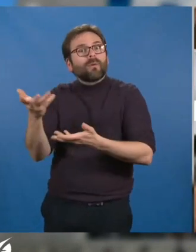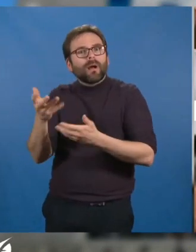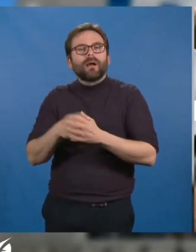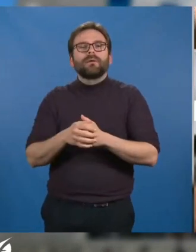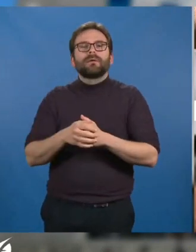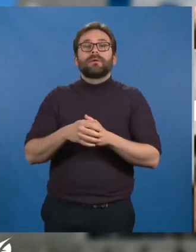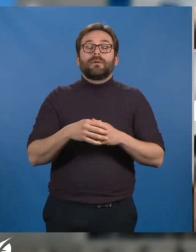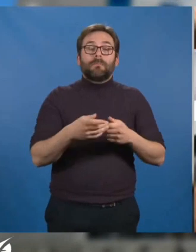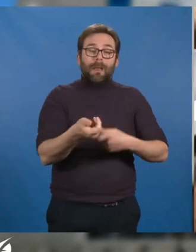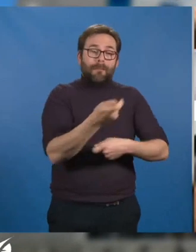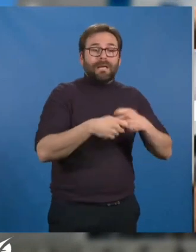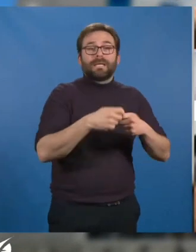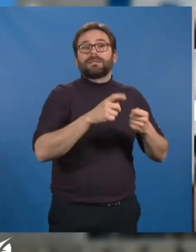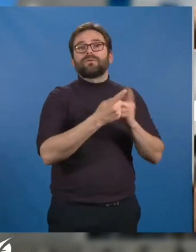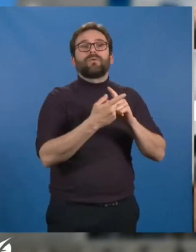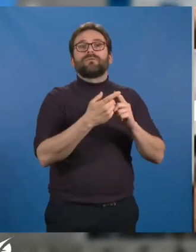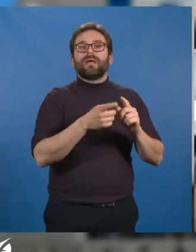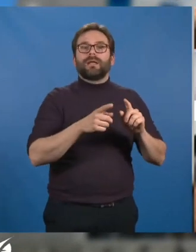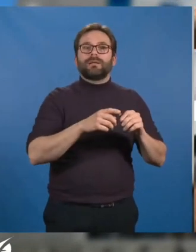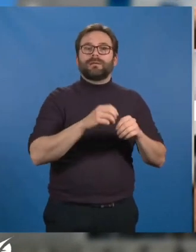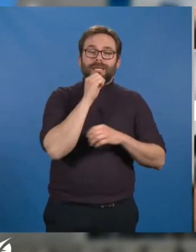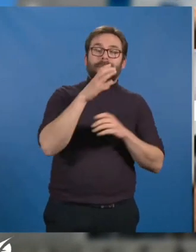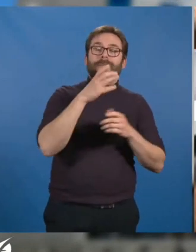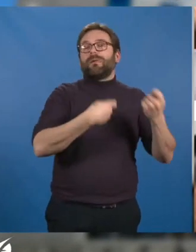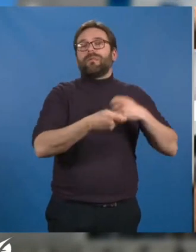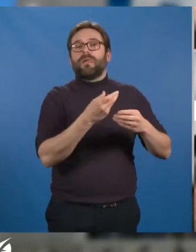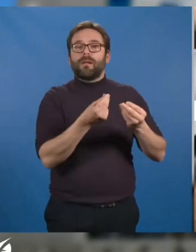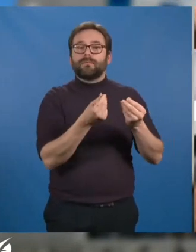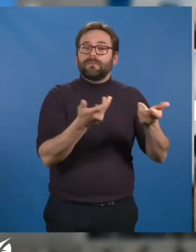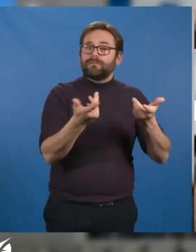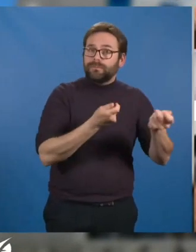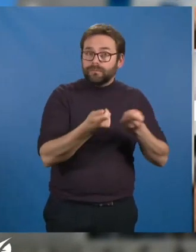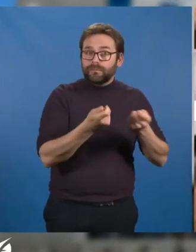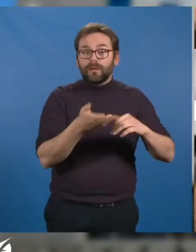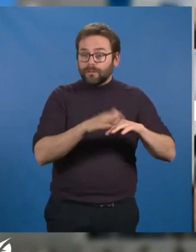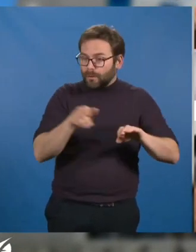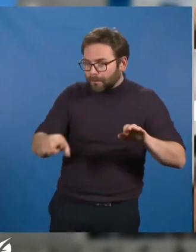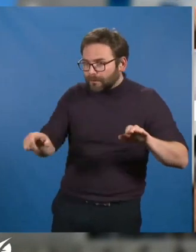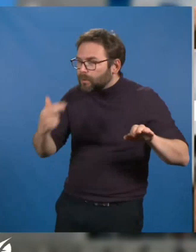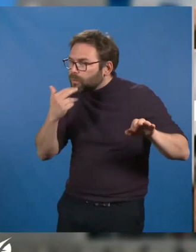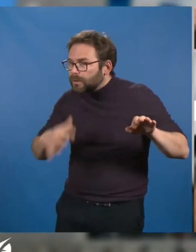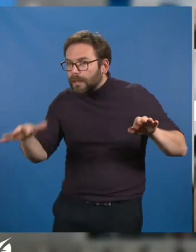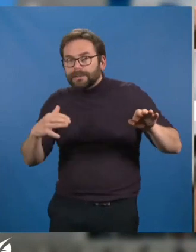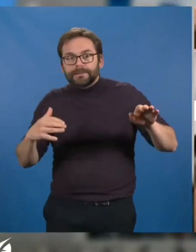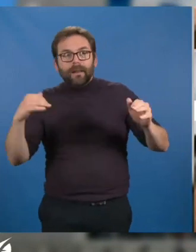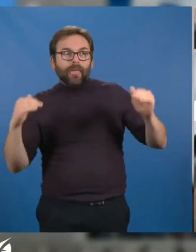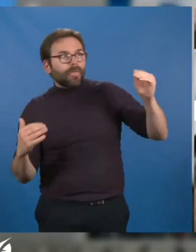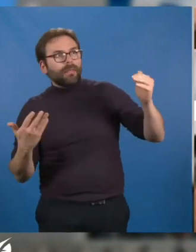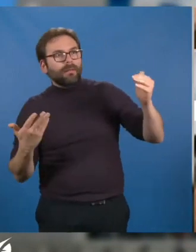libéralisation des marchés et les fournisseurs boursicoteurs sur le dos des usagers et des collectivités.